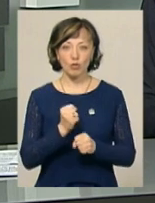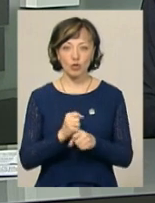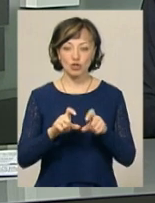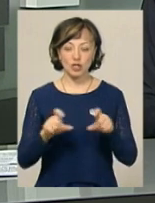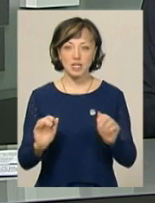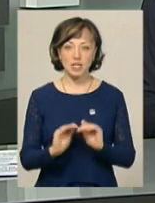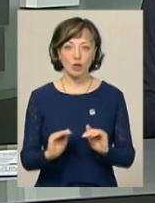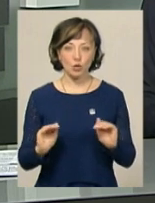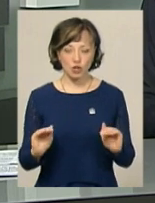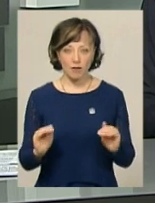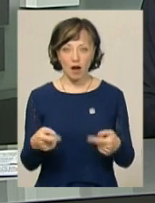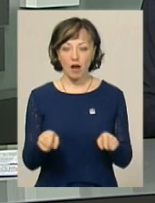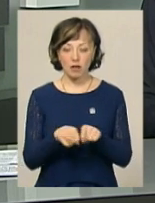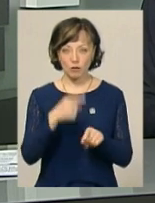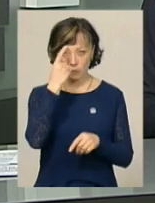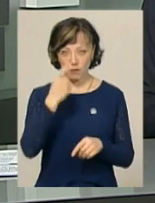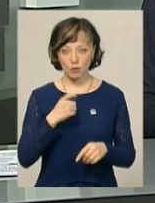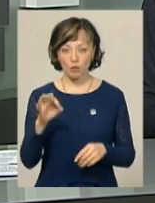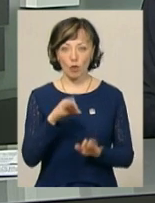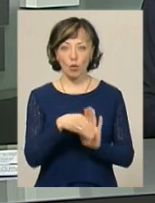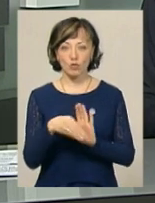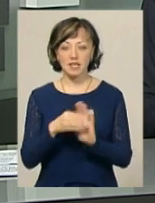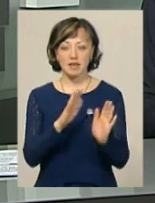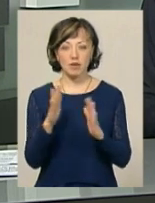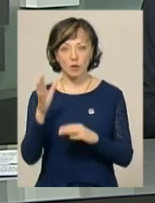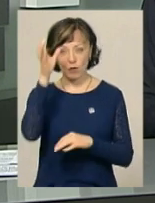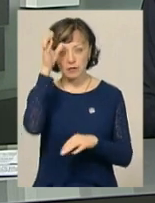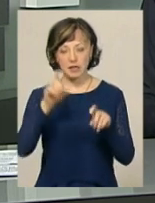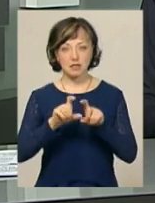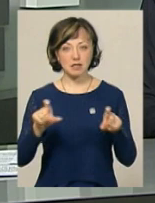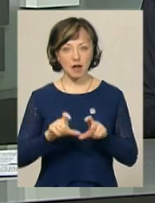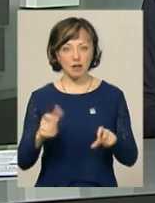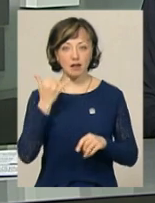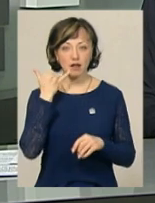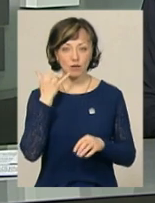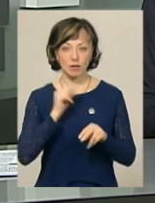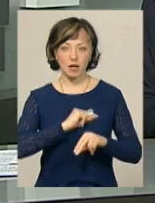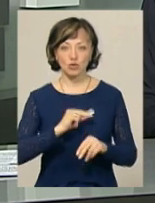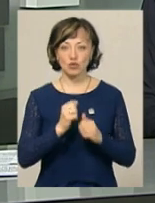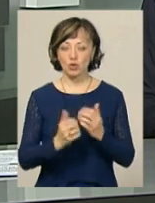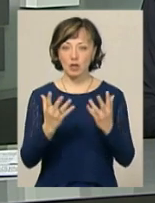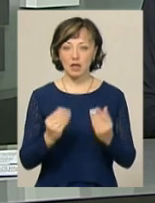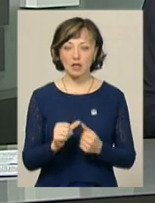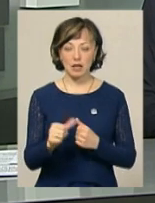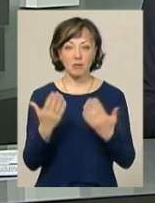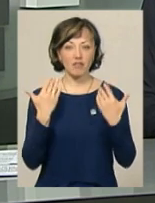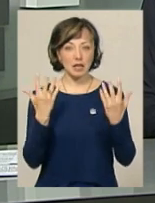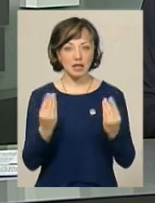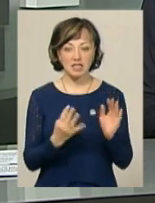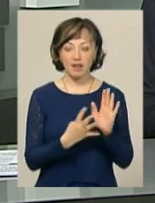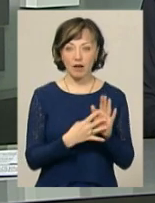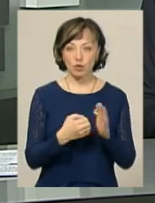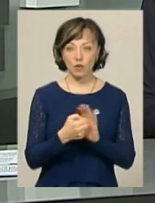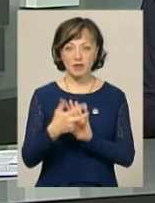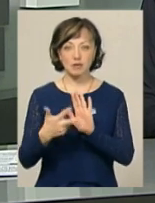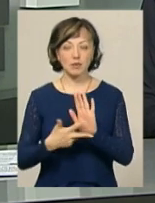шкіл та садочків, а також повідомити про корупційні випадки в освітніх закладах. Телефонна лінія працює щоденно, крім вихідних, з 9